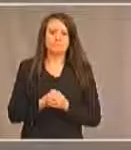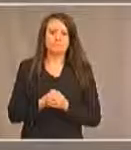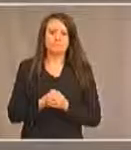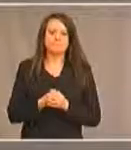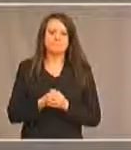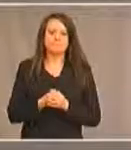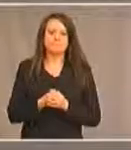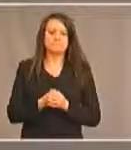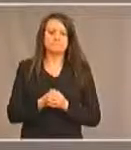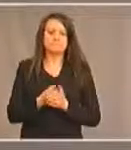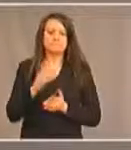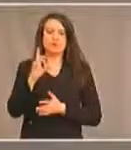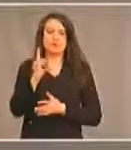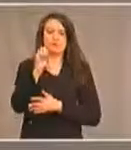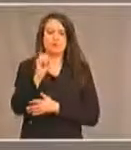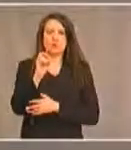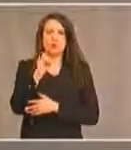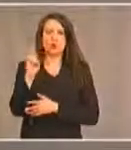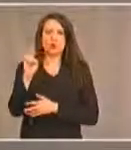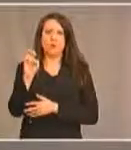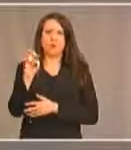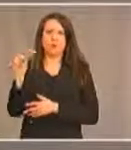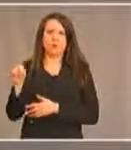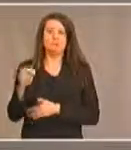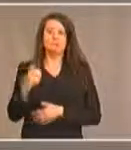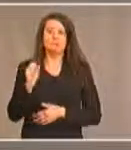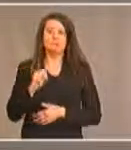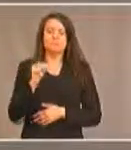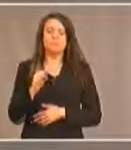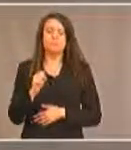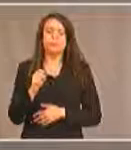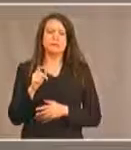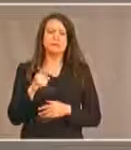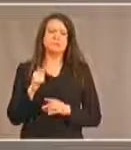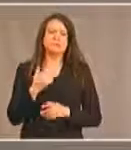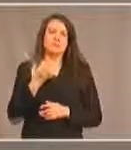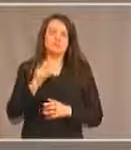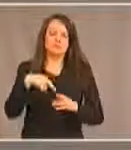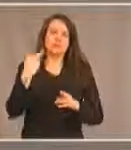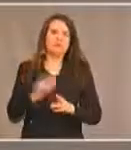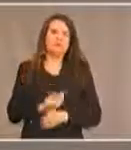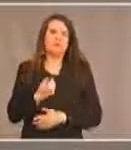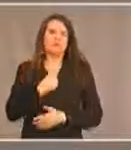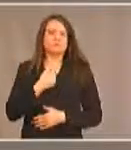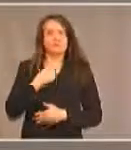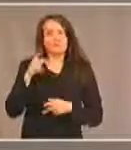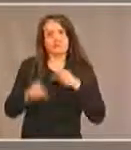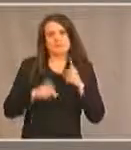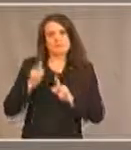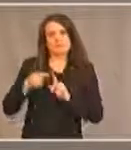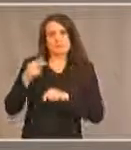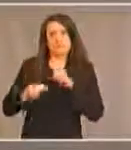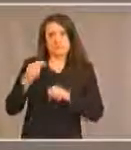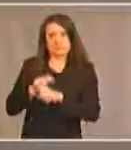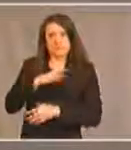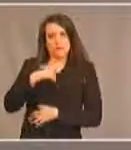son incidence sur les membres des Premières Nations ayant des handicaps doit vraiment